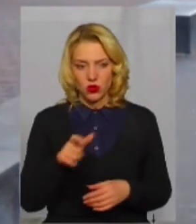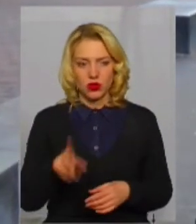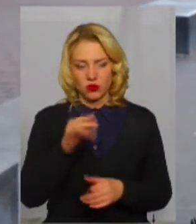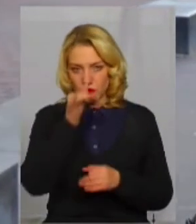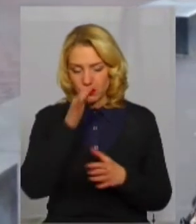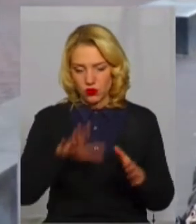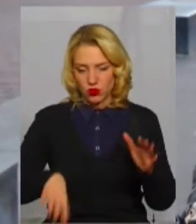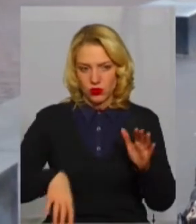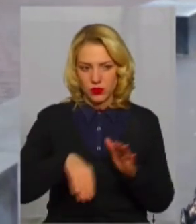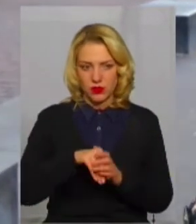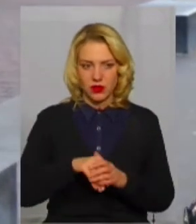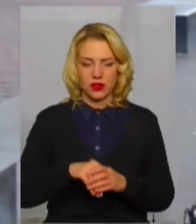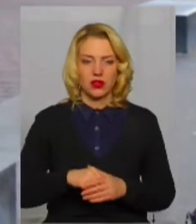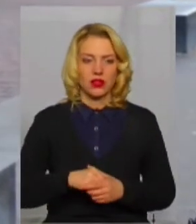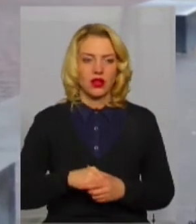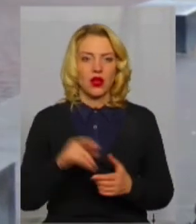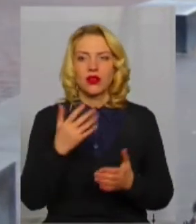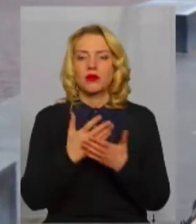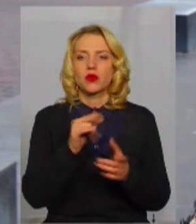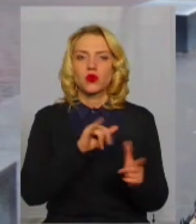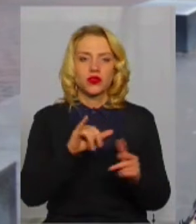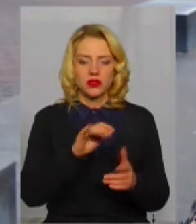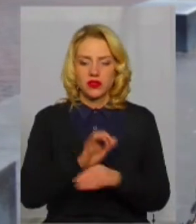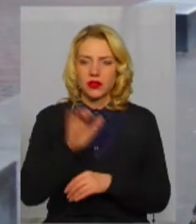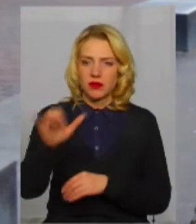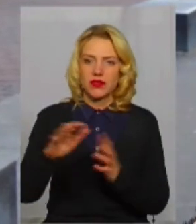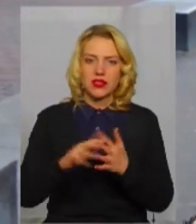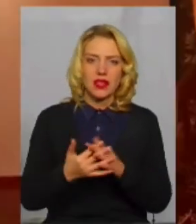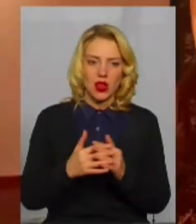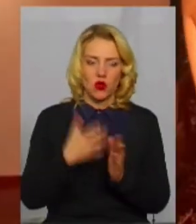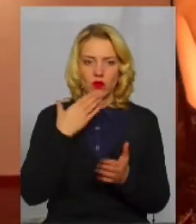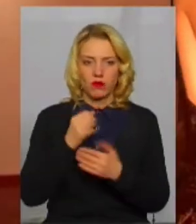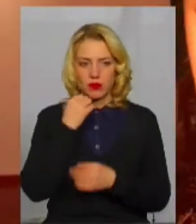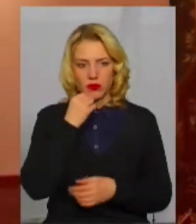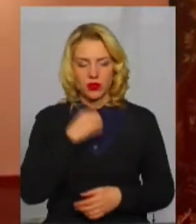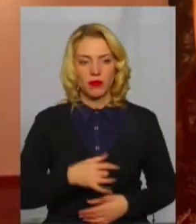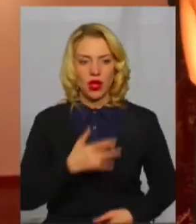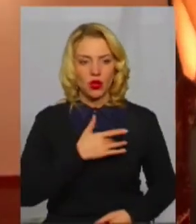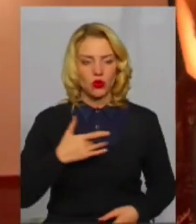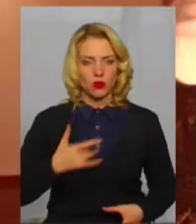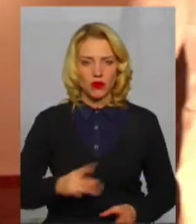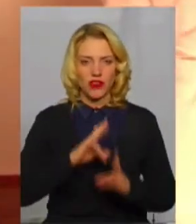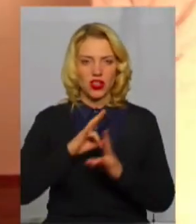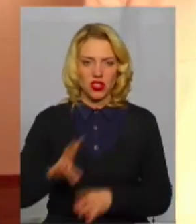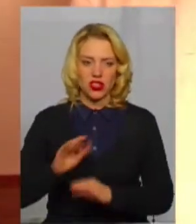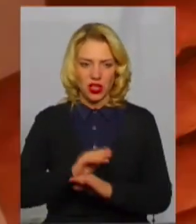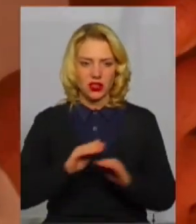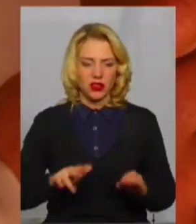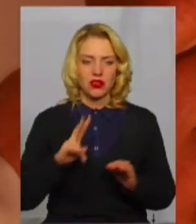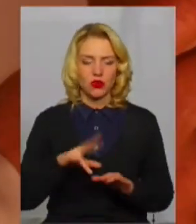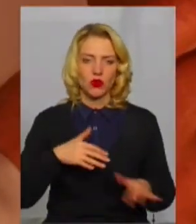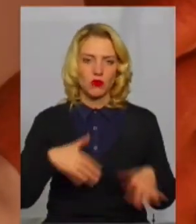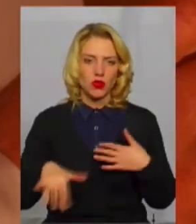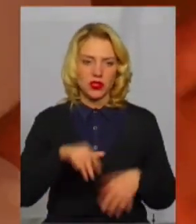змозі позволити, що своїм дітям десь оздоровитися нормально, віддихнути. Туберкульоз вражає дітей з послабленим імунітетом,